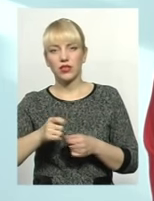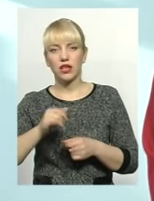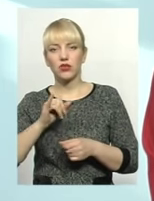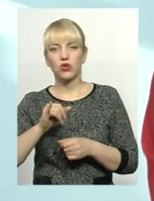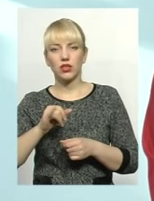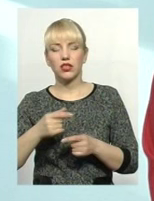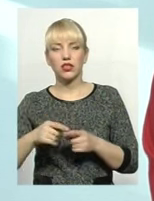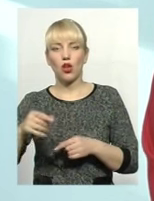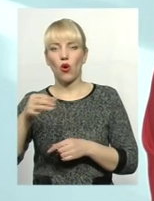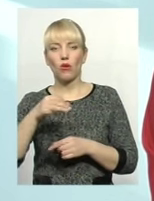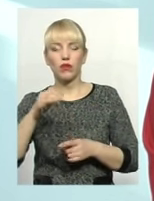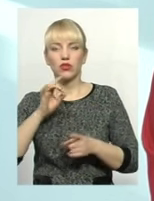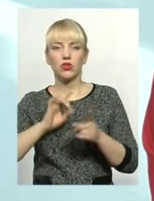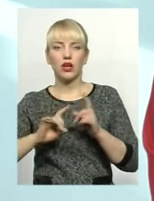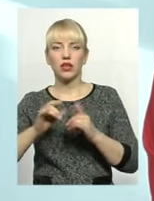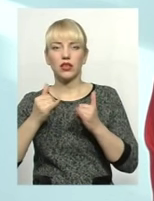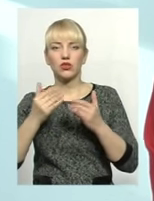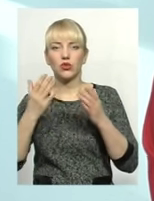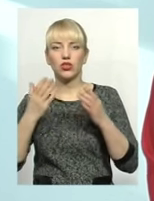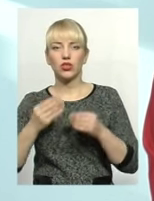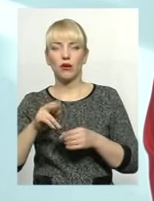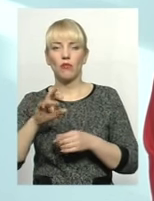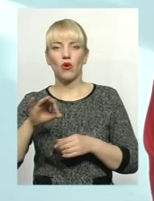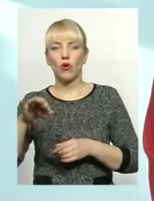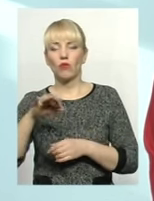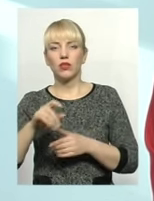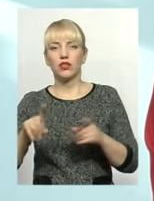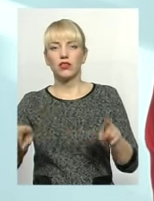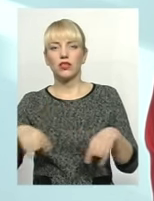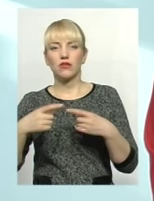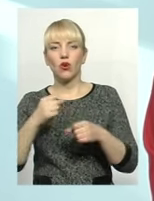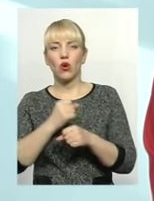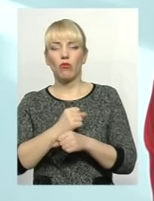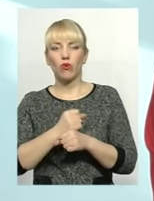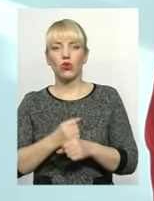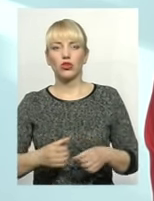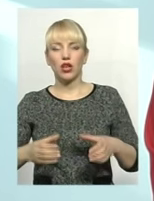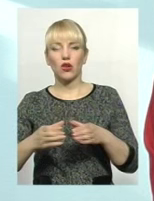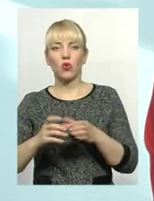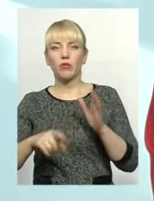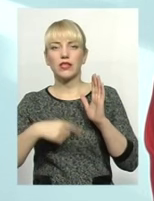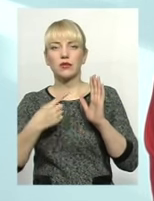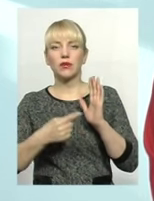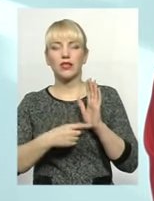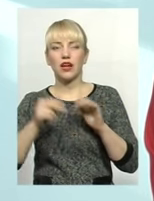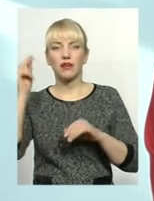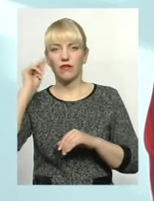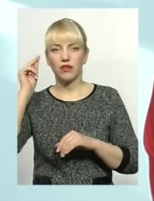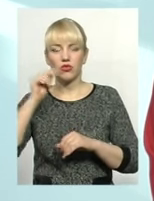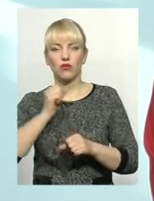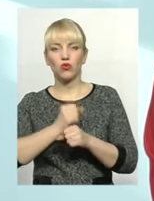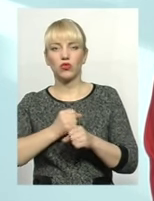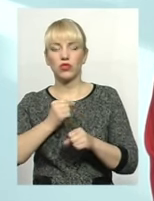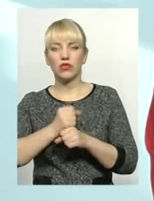з обласною радою. На сьогоднішній день в області створена робоча група з питань вивчення функціонування